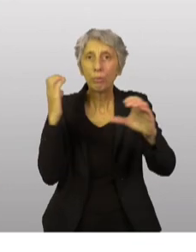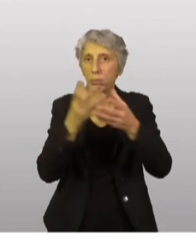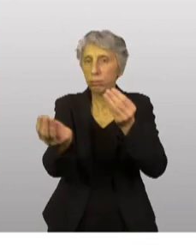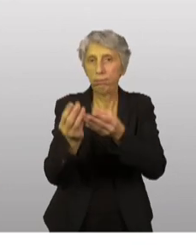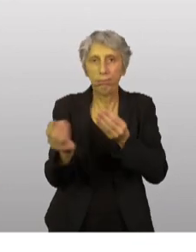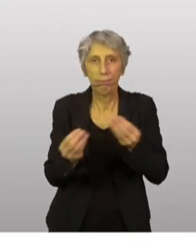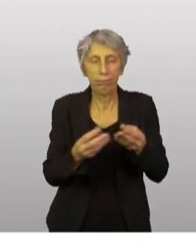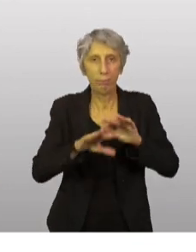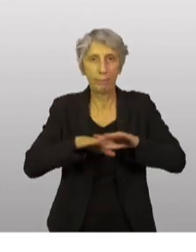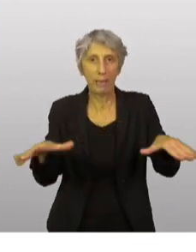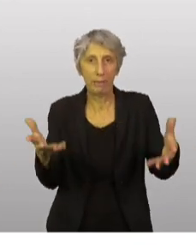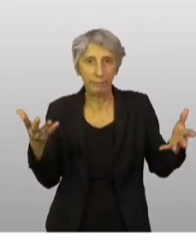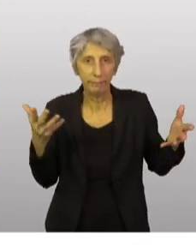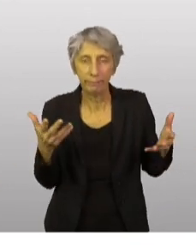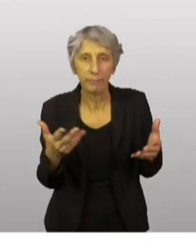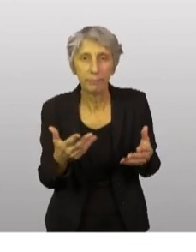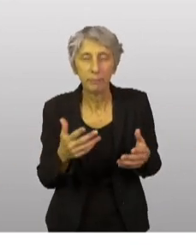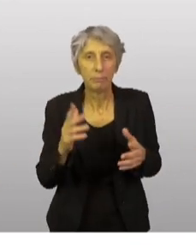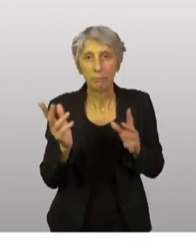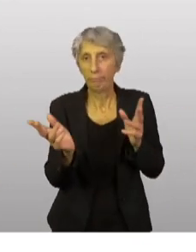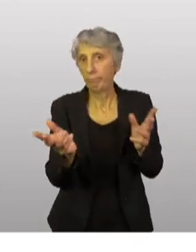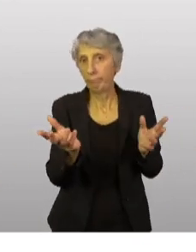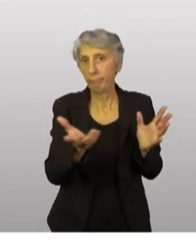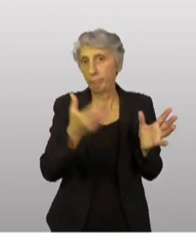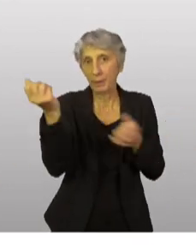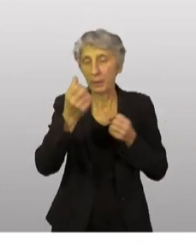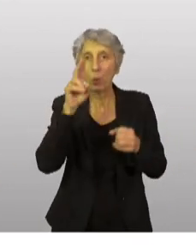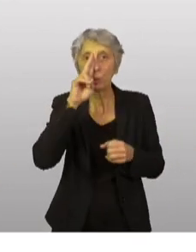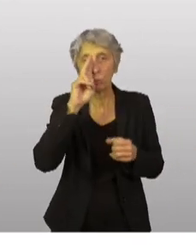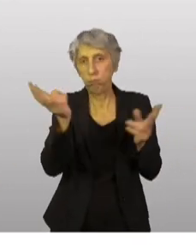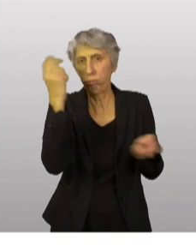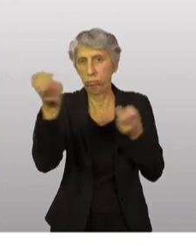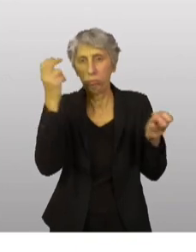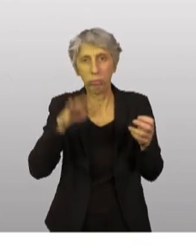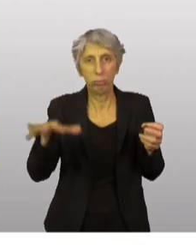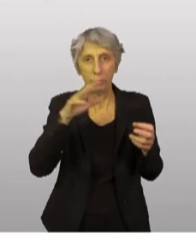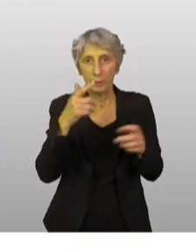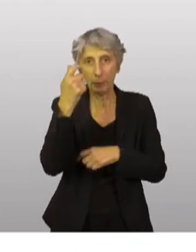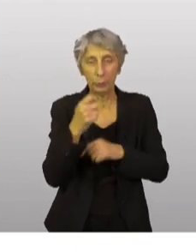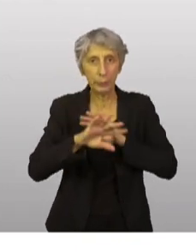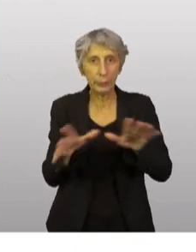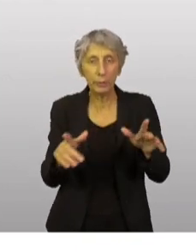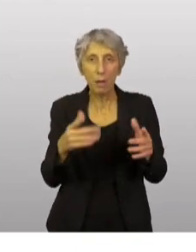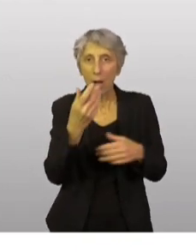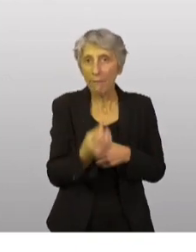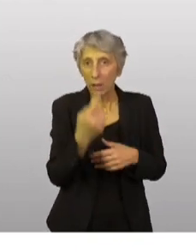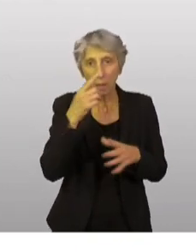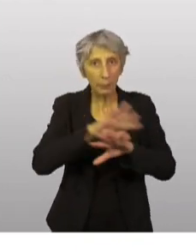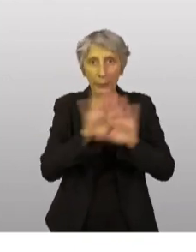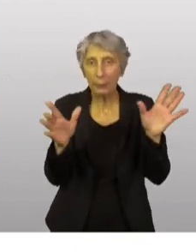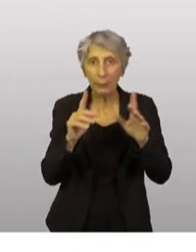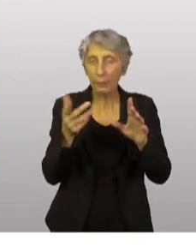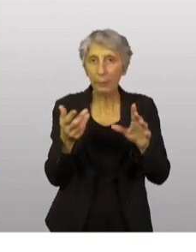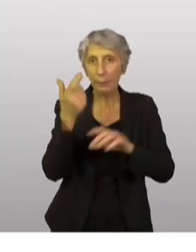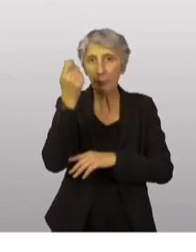disparu ou ont été réquisitionnés par les forces russes dans les zones occupées. Donc les enfants manquent de bus pour aller